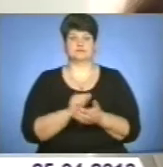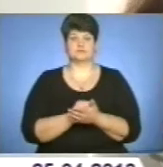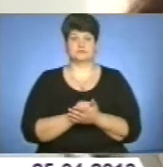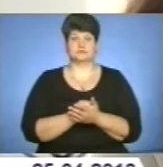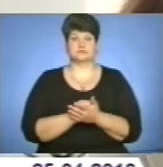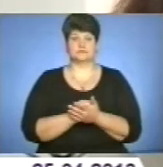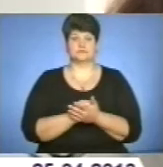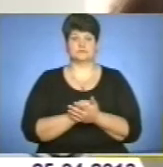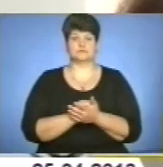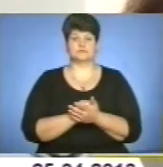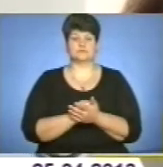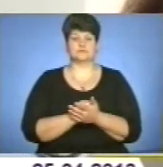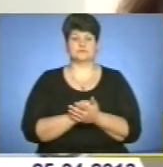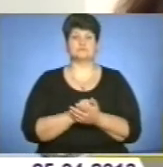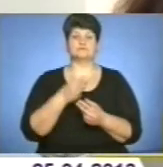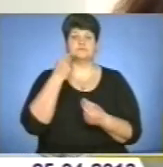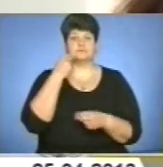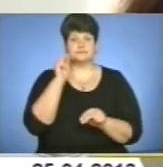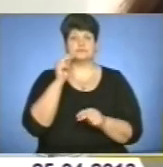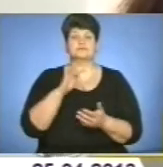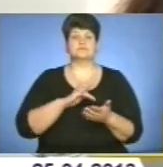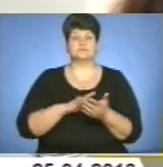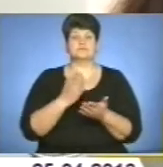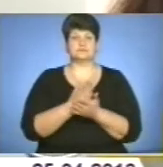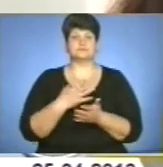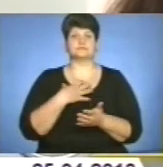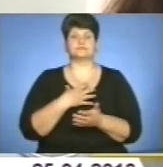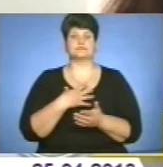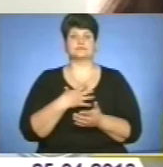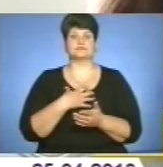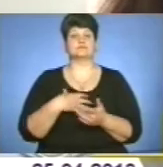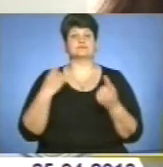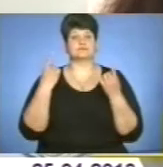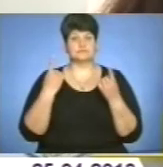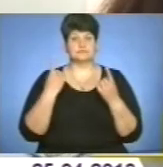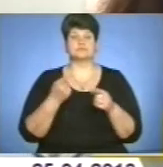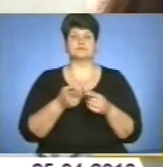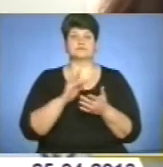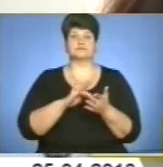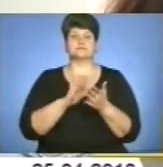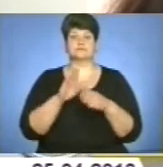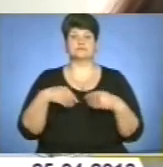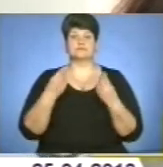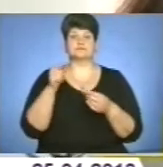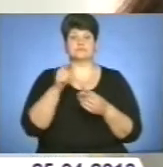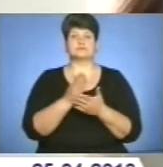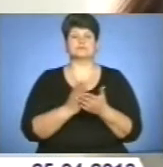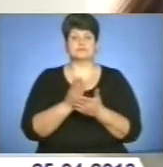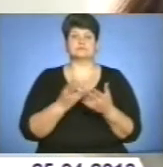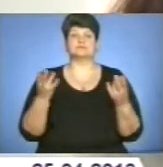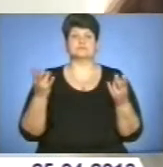центру, я вважаю, є дуже великим, оскільки центр буде надавати ті послуги, які необхідні